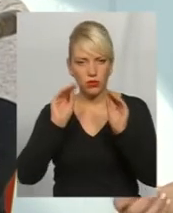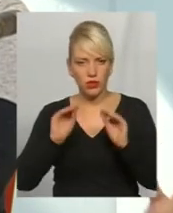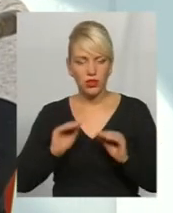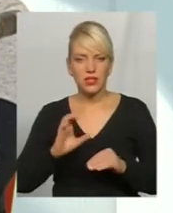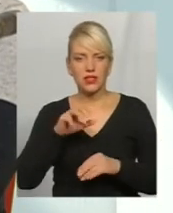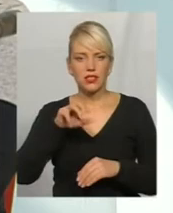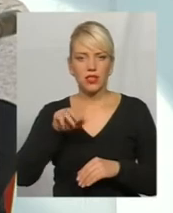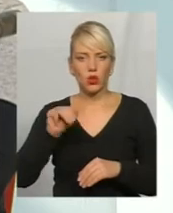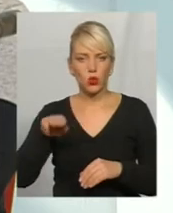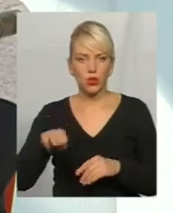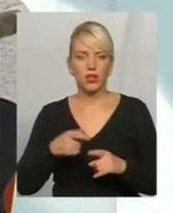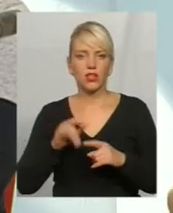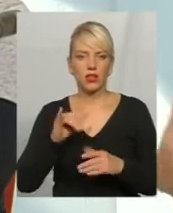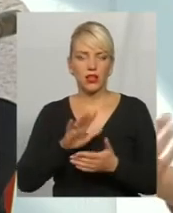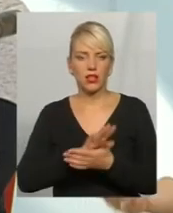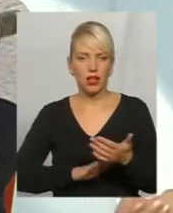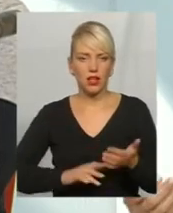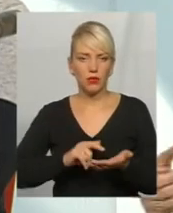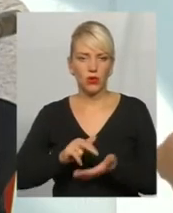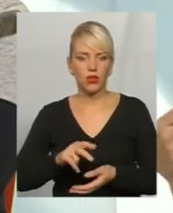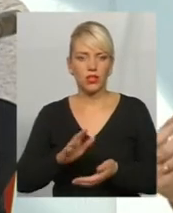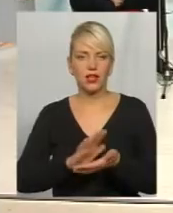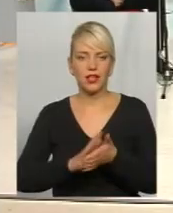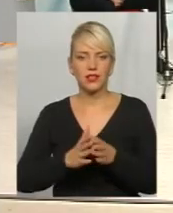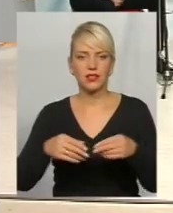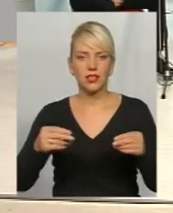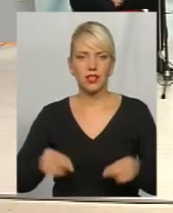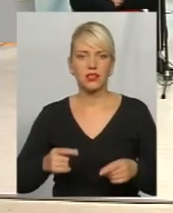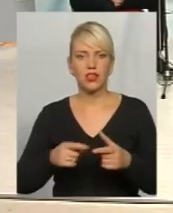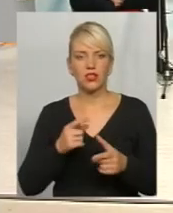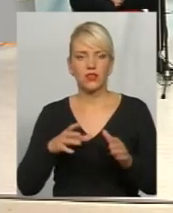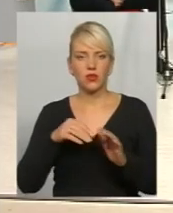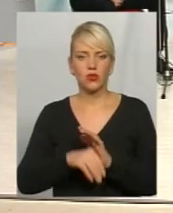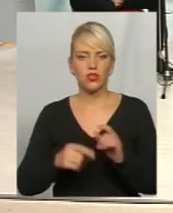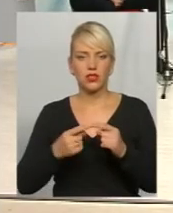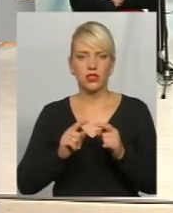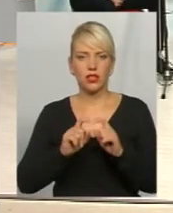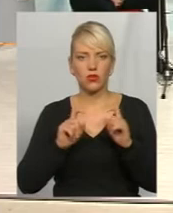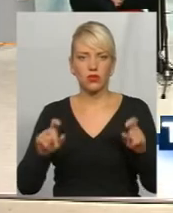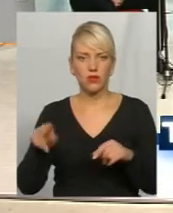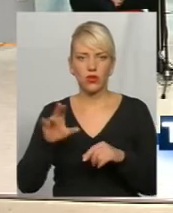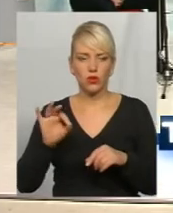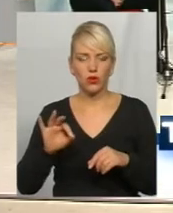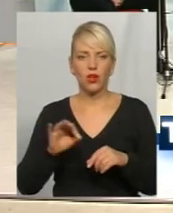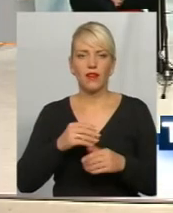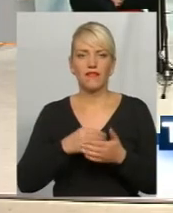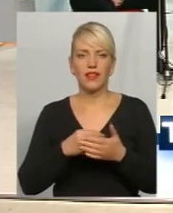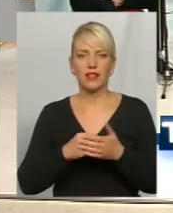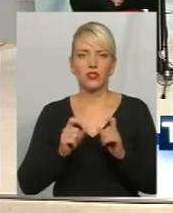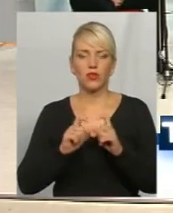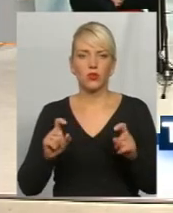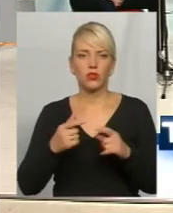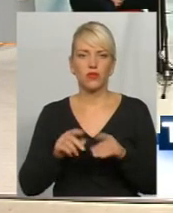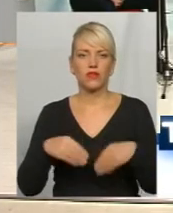проходить, скажімо так, реєстрація чи включення цієї установи до Державного реєстру фінансових установ. Їй